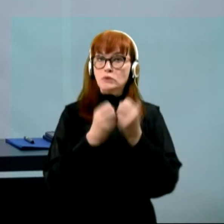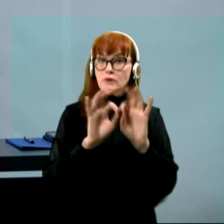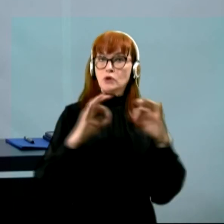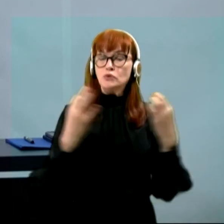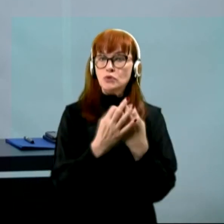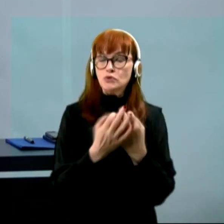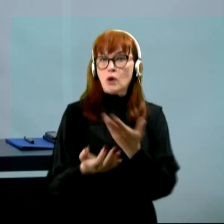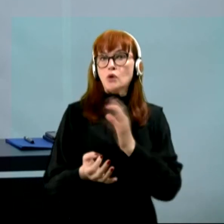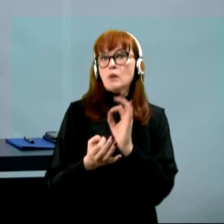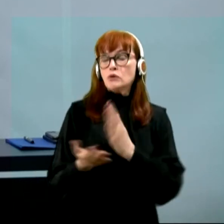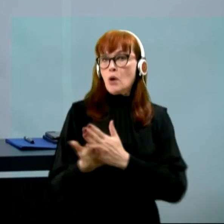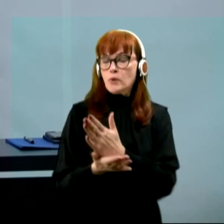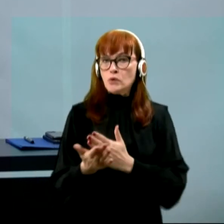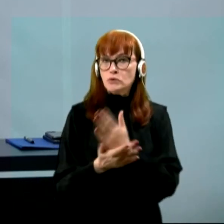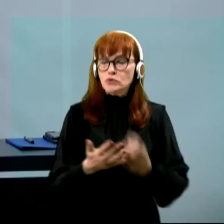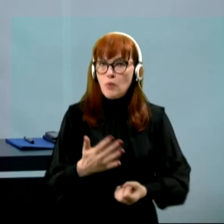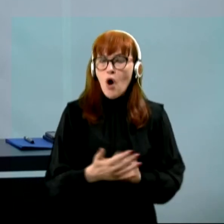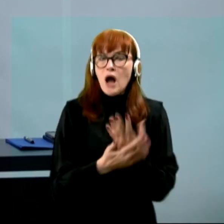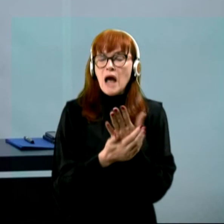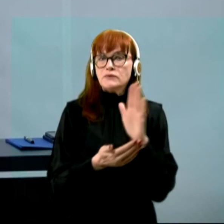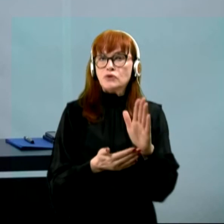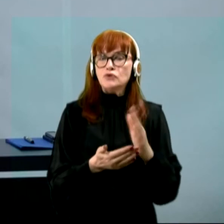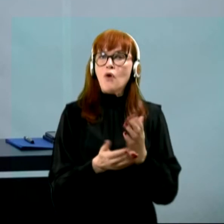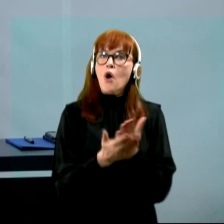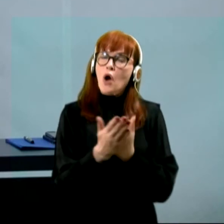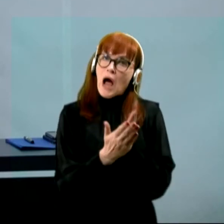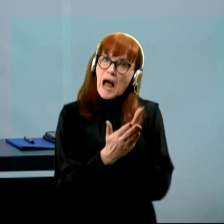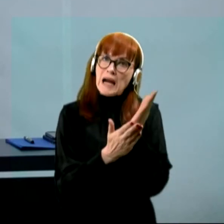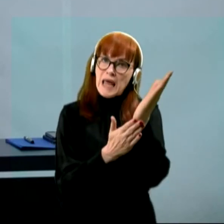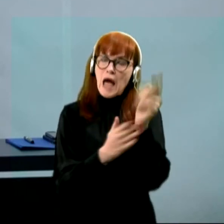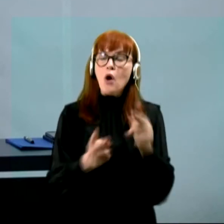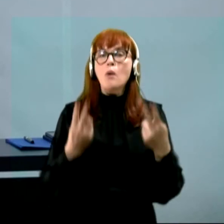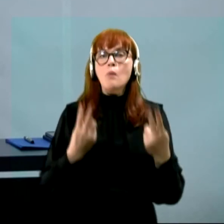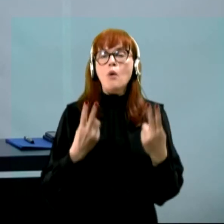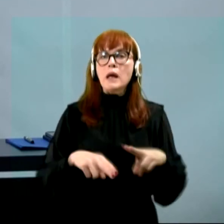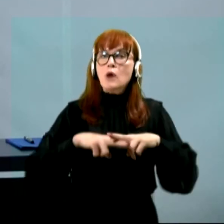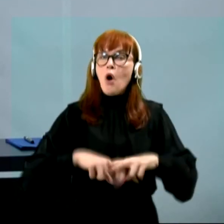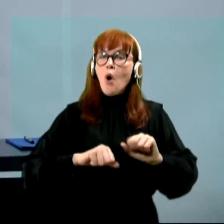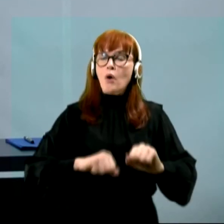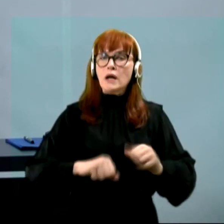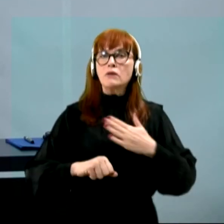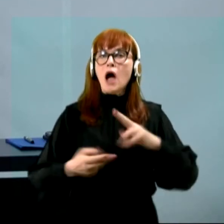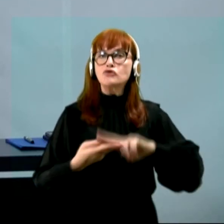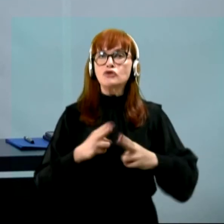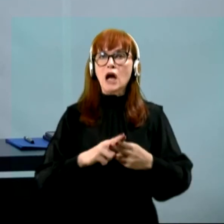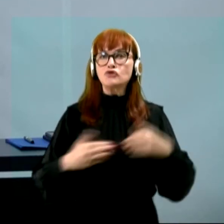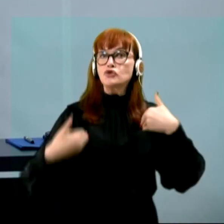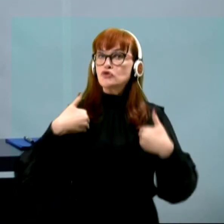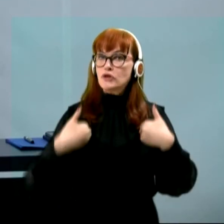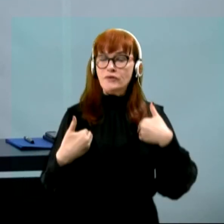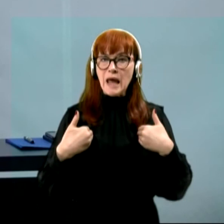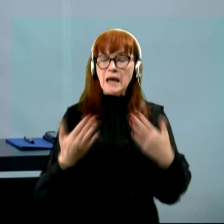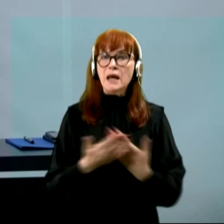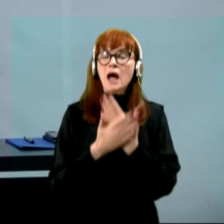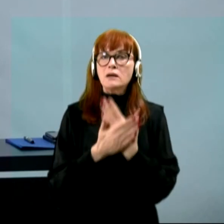dobili dobro službo in razvijali svojo karijero. To je pomembno za ohranitev našega načina življenja in